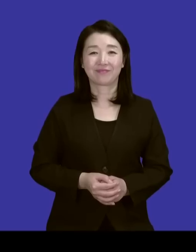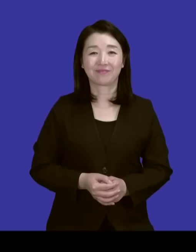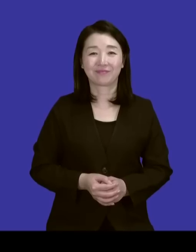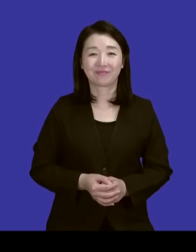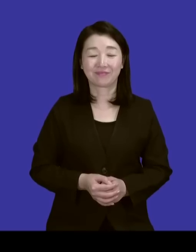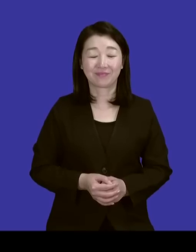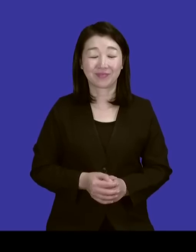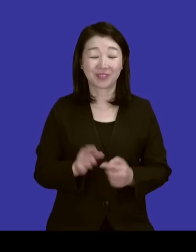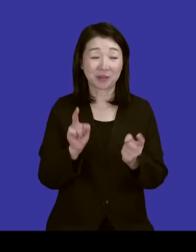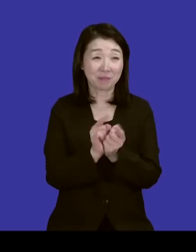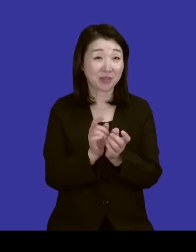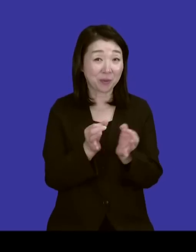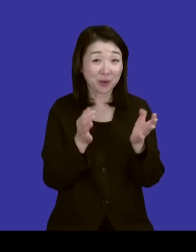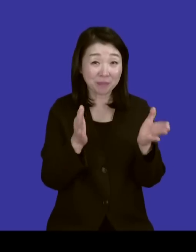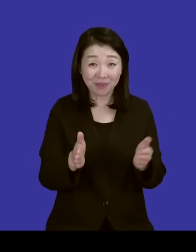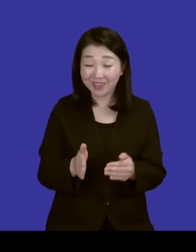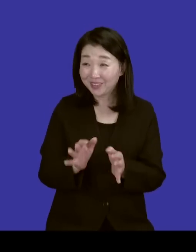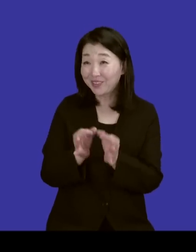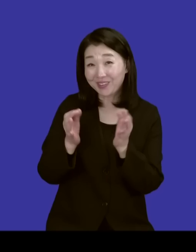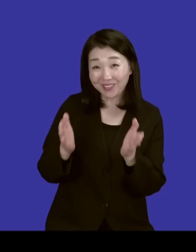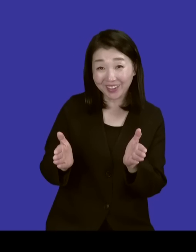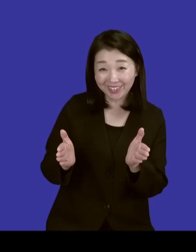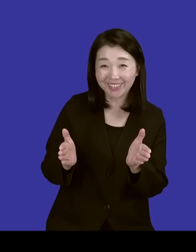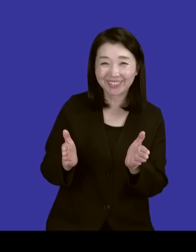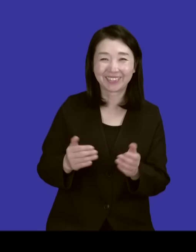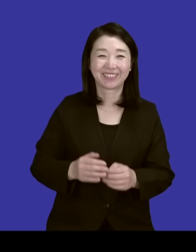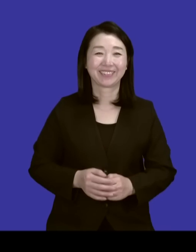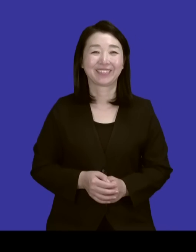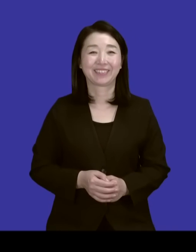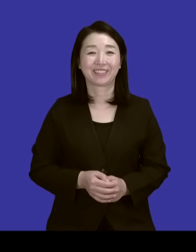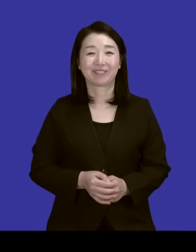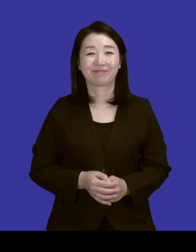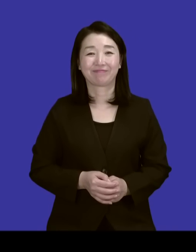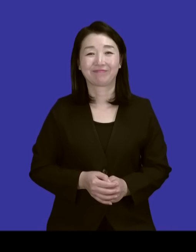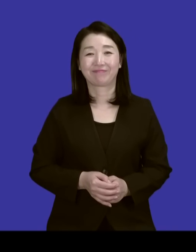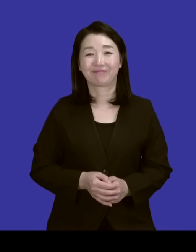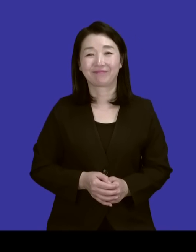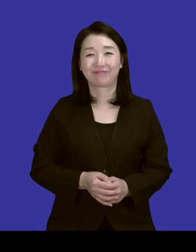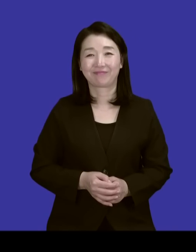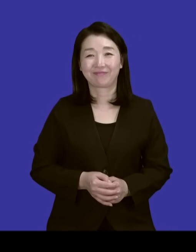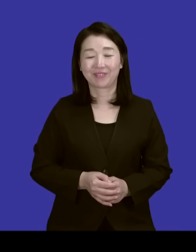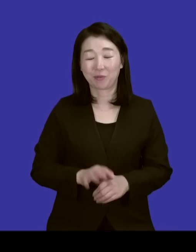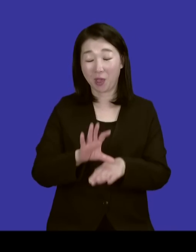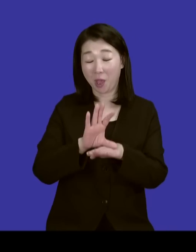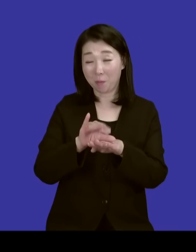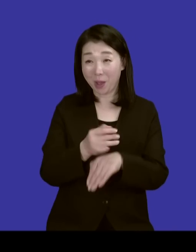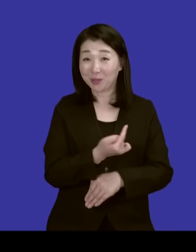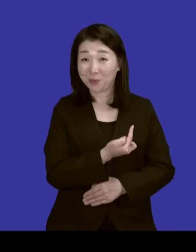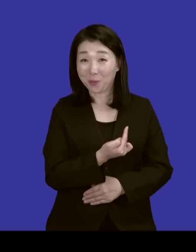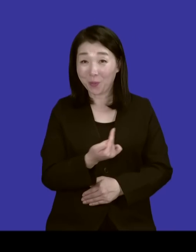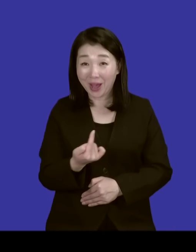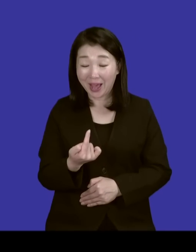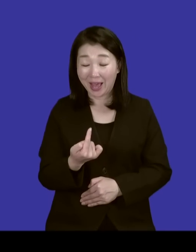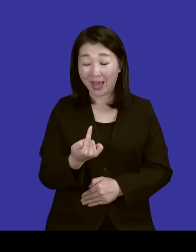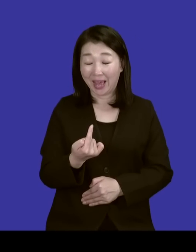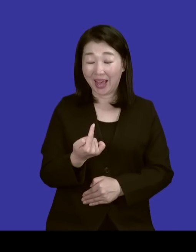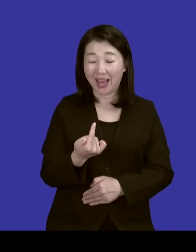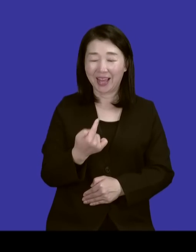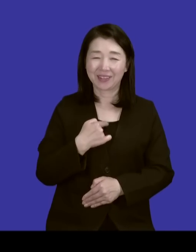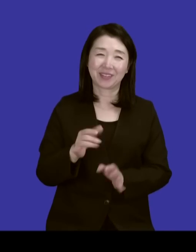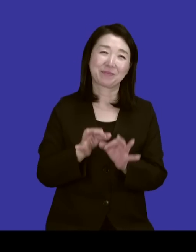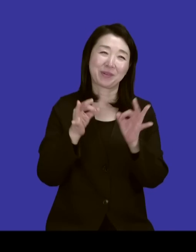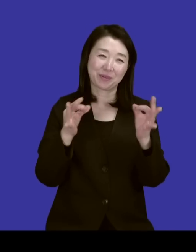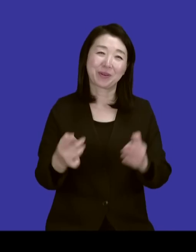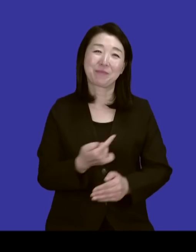오랜만에 뵙습니다. 목사님. 오랜만인가요? 네. 이런 자리에 제가 나와본 지가 꽤 되는 것